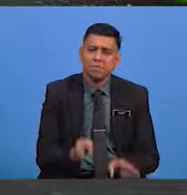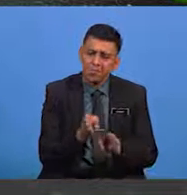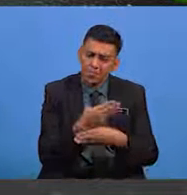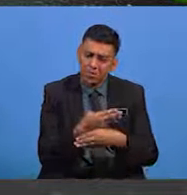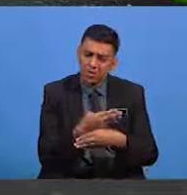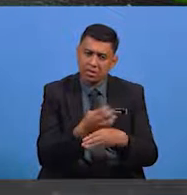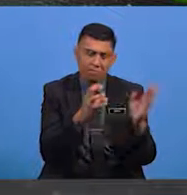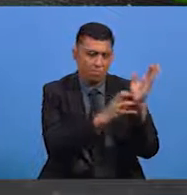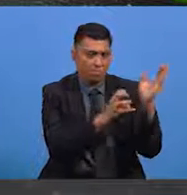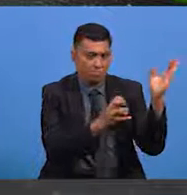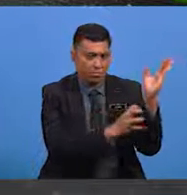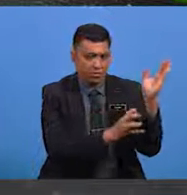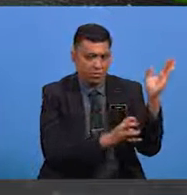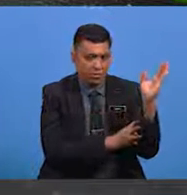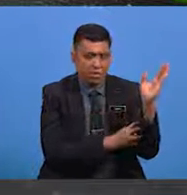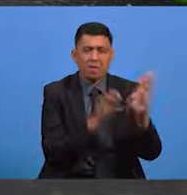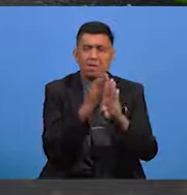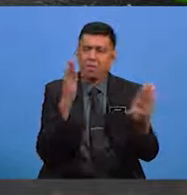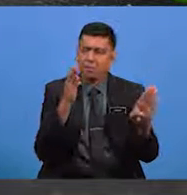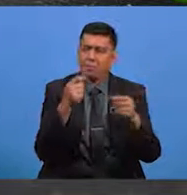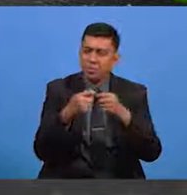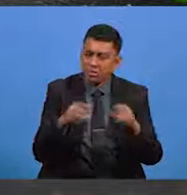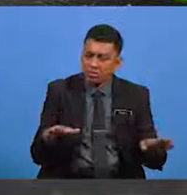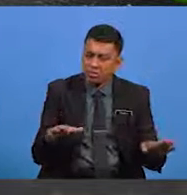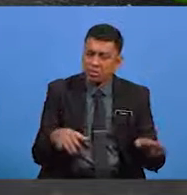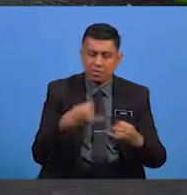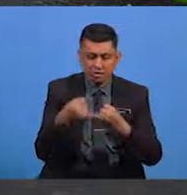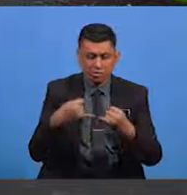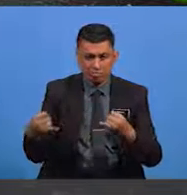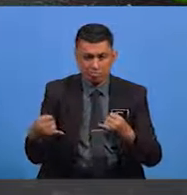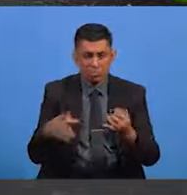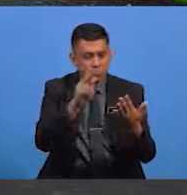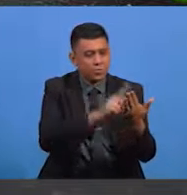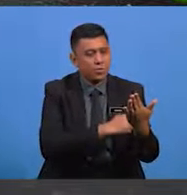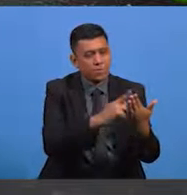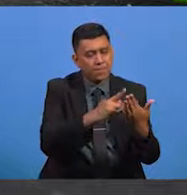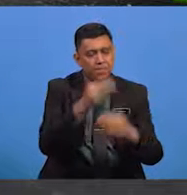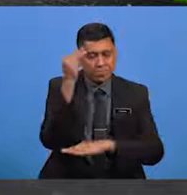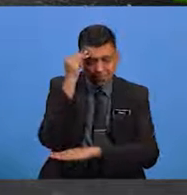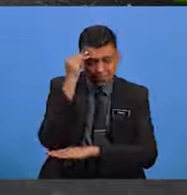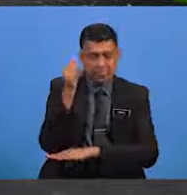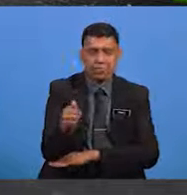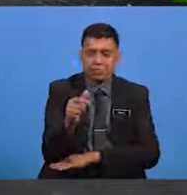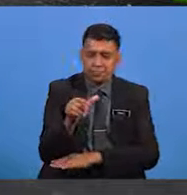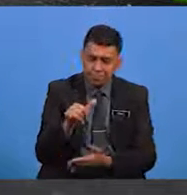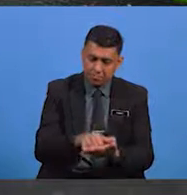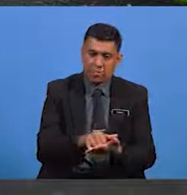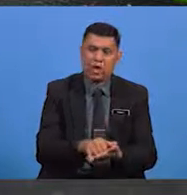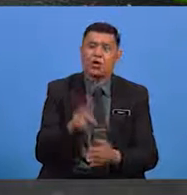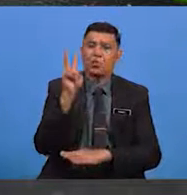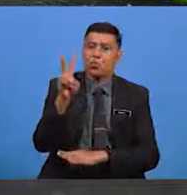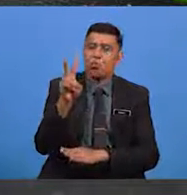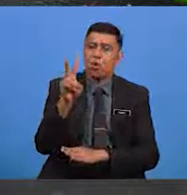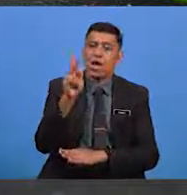berdasarkan baris ini telah menjeniskan pantun Melayu Iaitu pantun 2